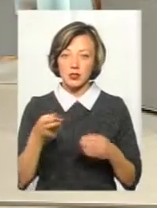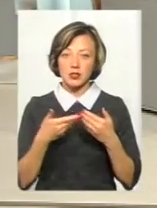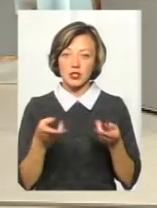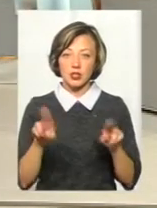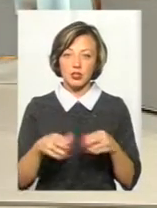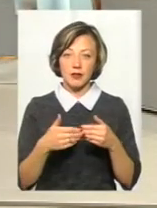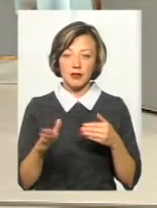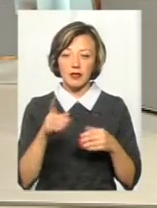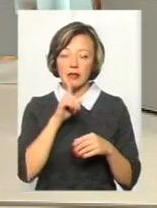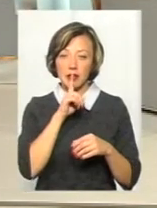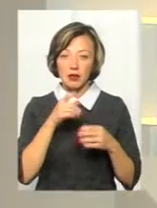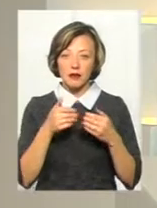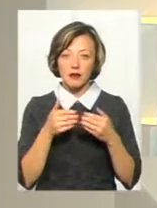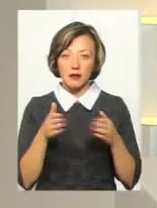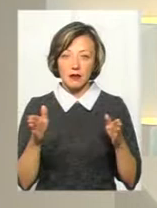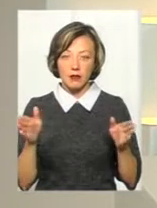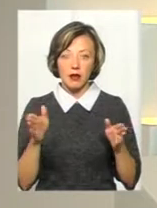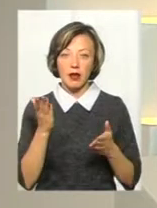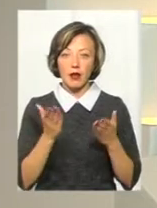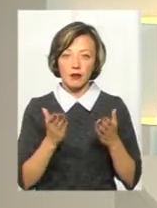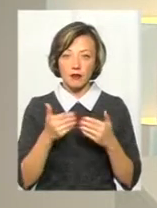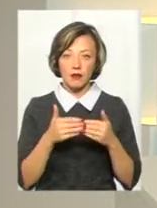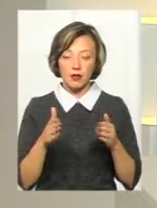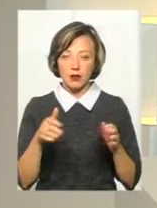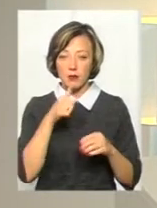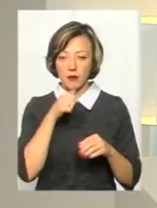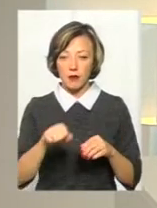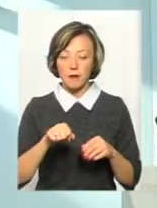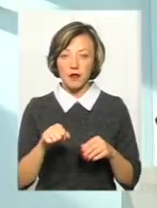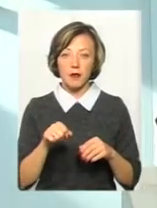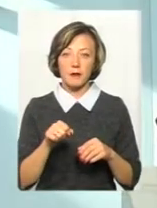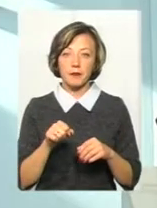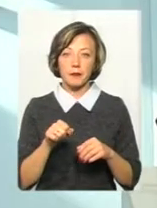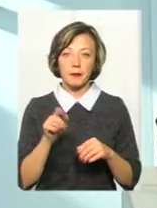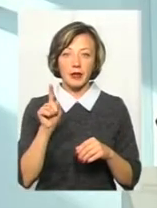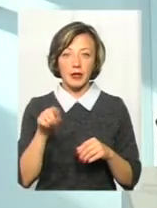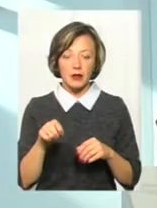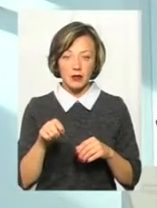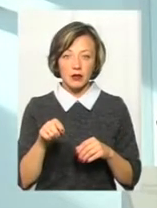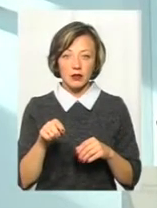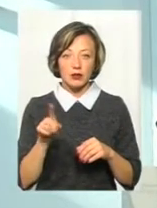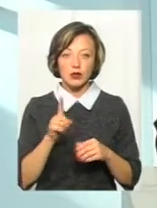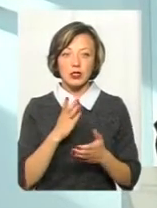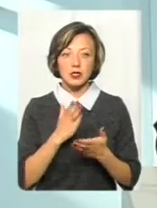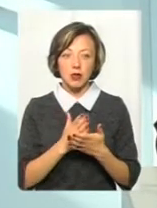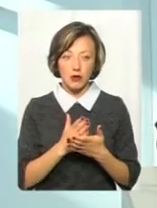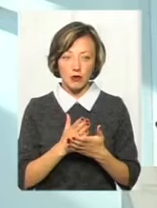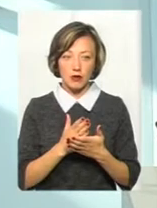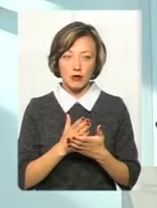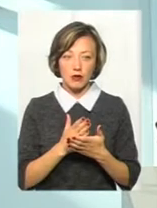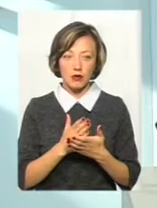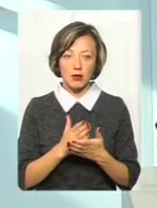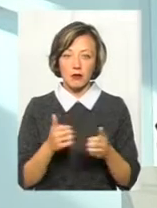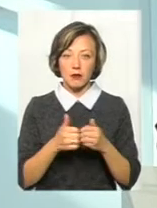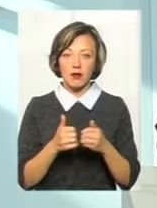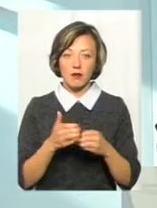відкриті двері. Тихенько відкривають двері, якщо вони відкриті, попробували. При цьому, що знаходиться, при